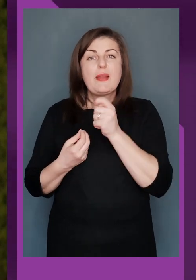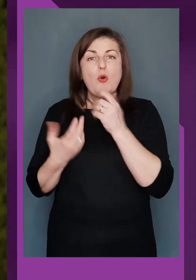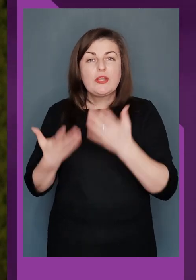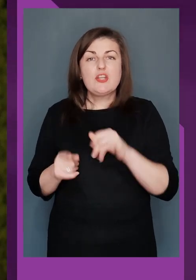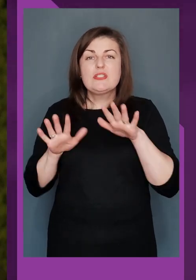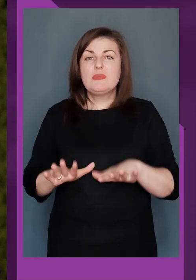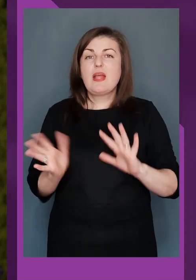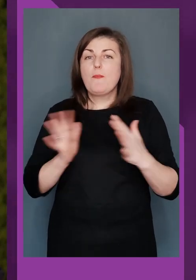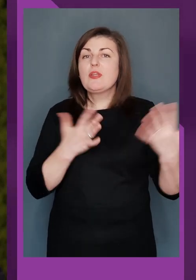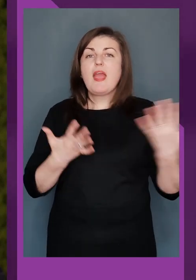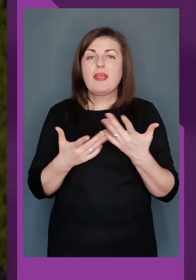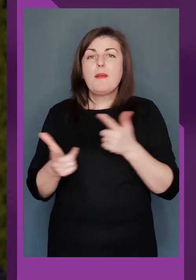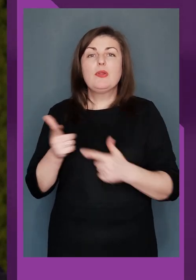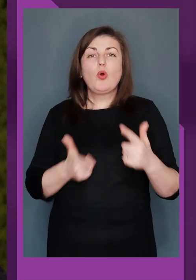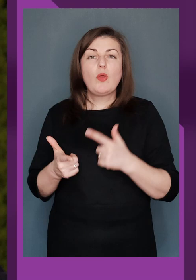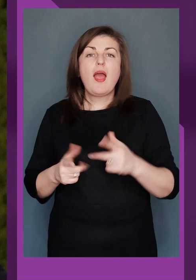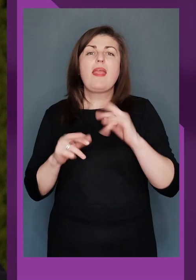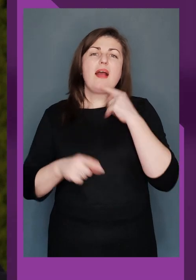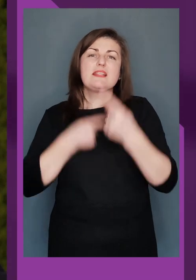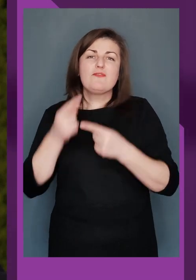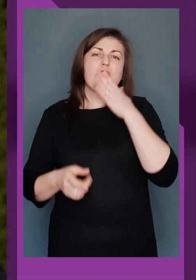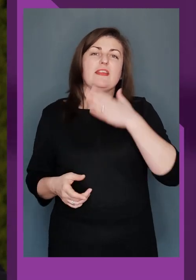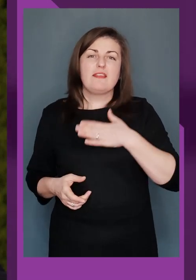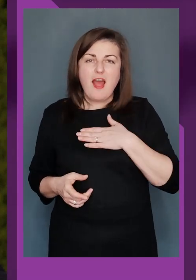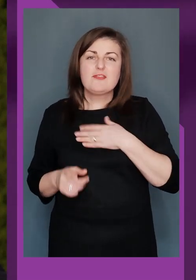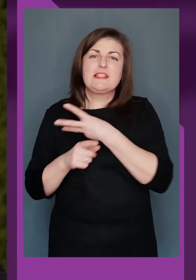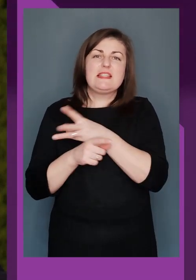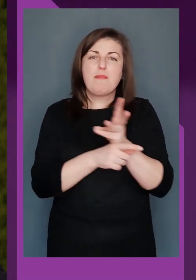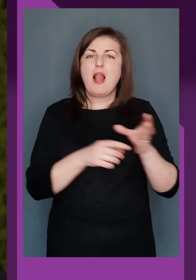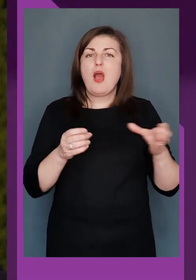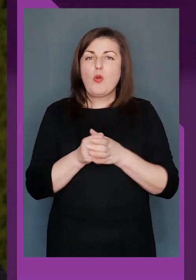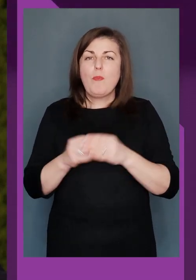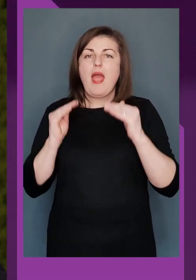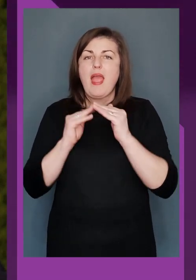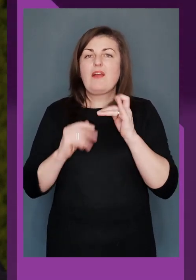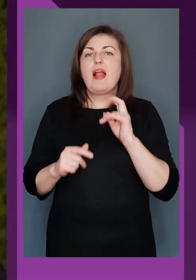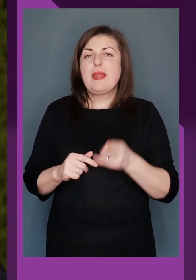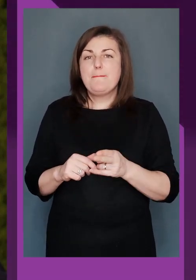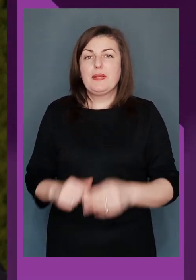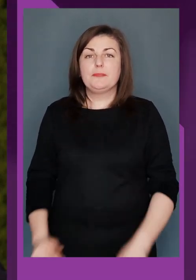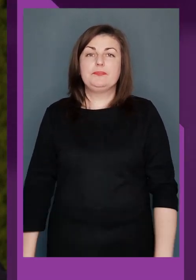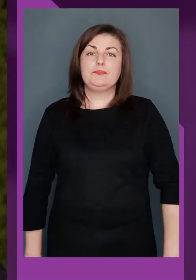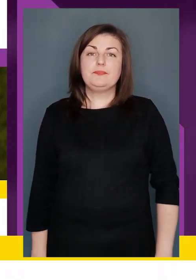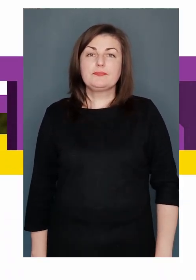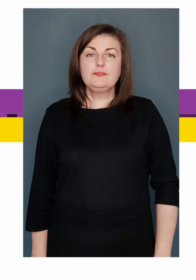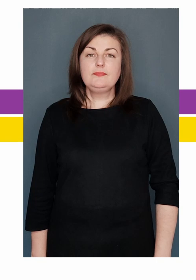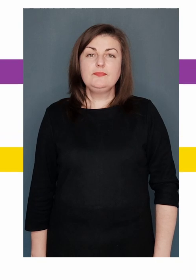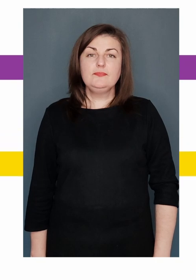репортаж з місця подій, який підгодувала, як завжди, наша знімальна група каналу «Еквалімпік».